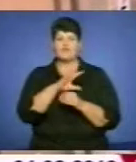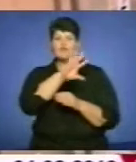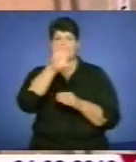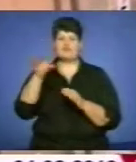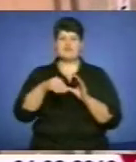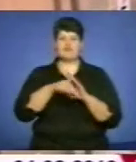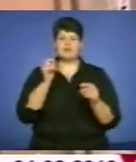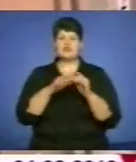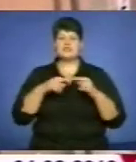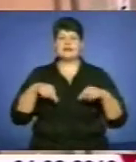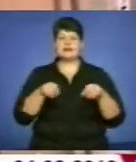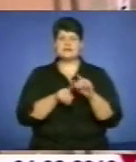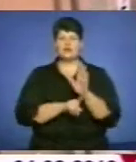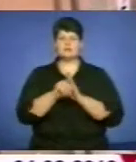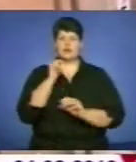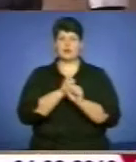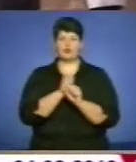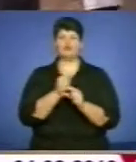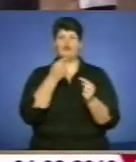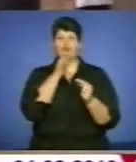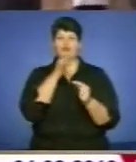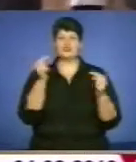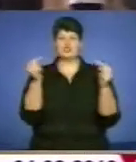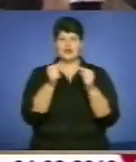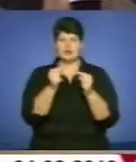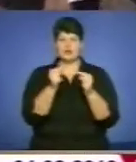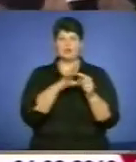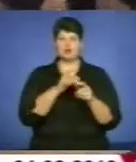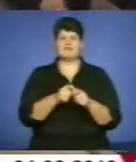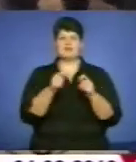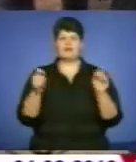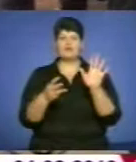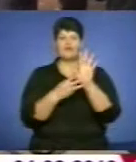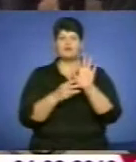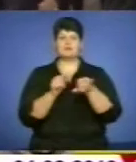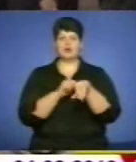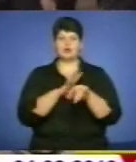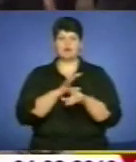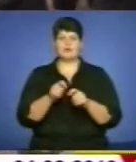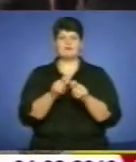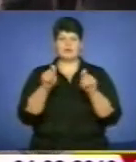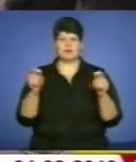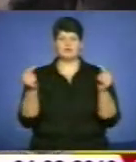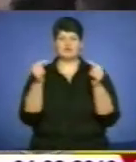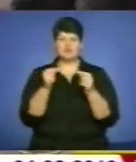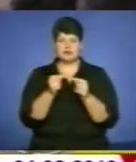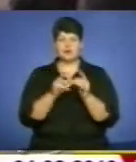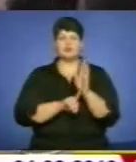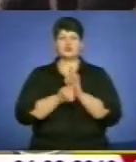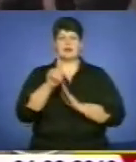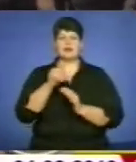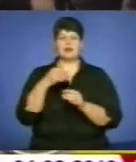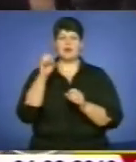виборчі дільниці розпочали роботу вчасно. Дільниця була відкриті вчасно, в 8-й годині була відкрита дільниця і почали голосувати